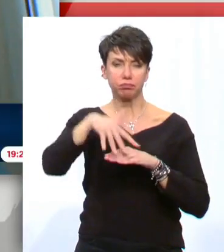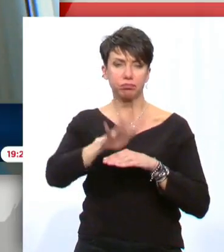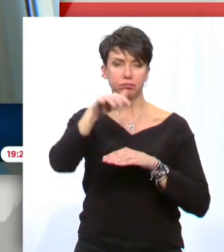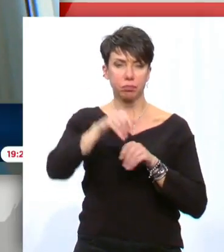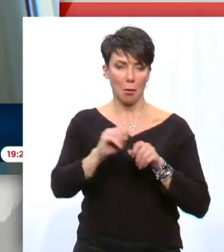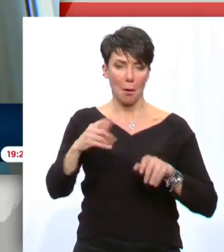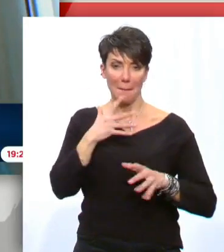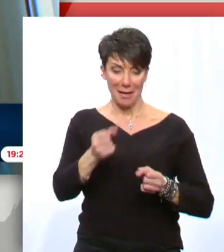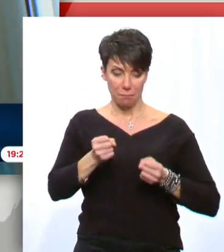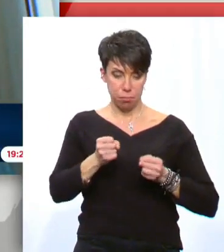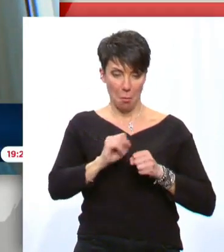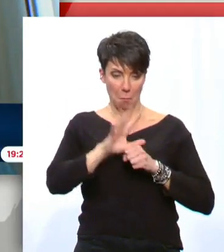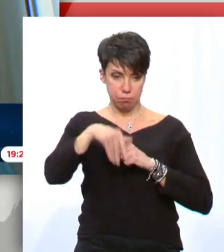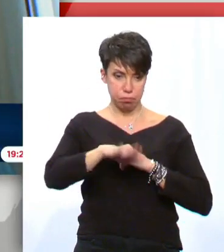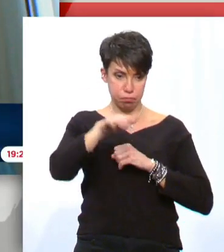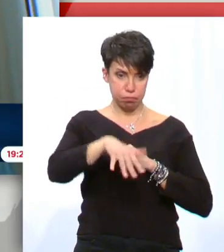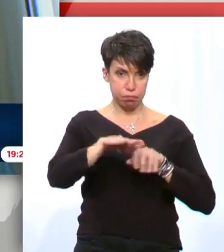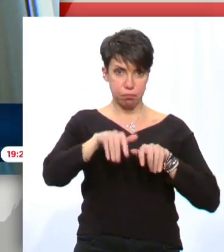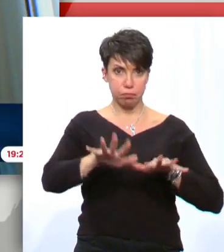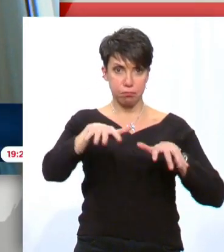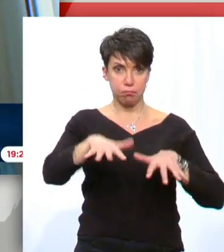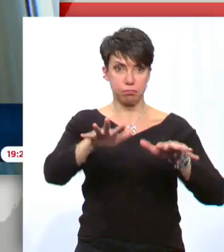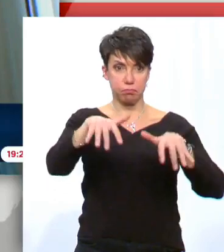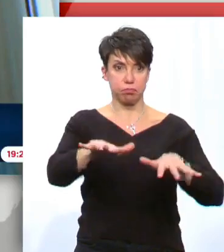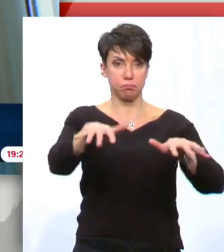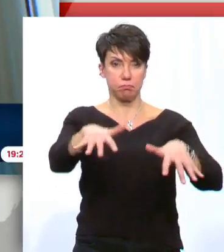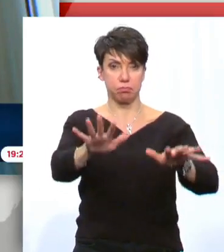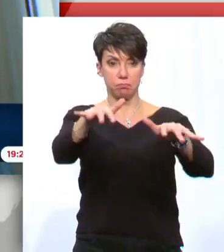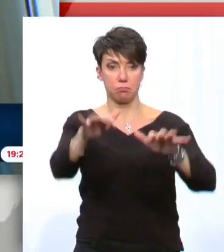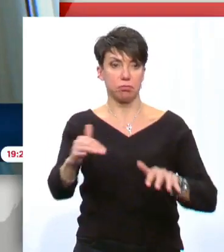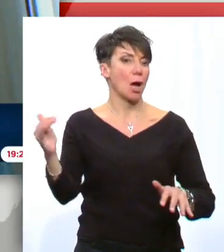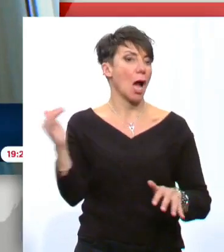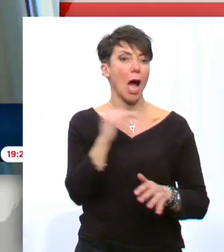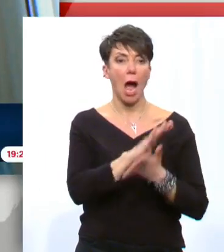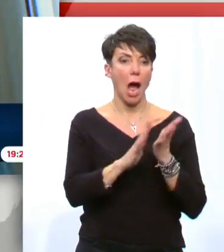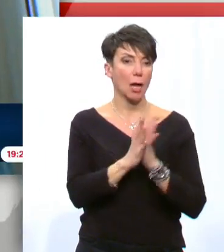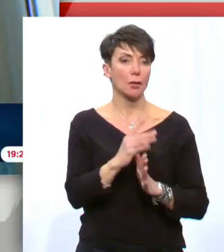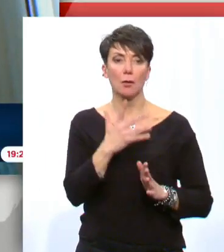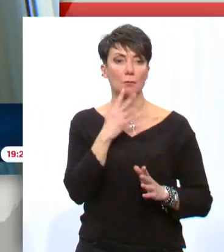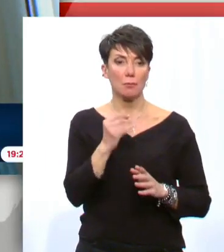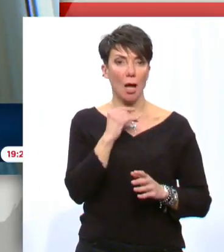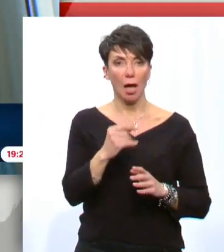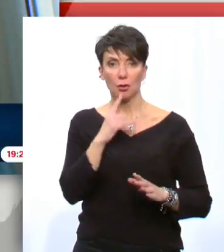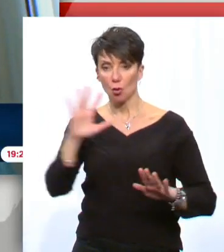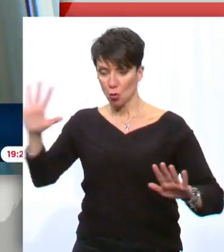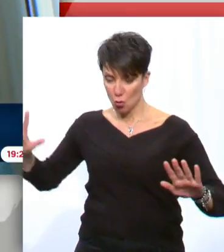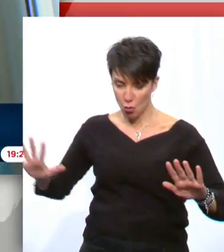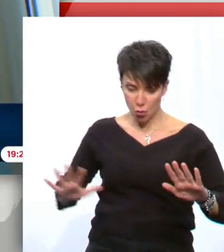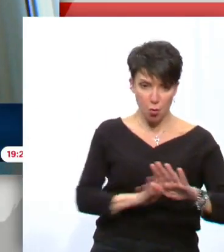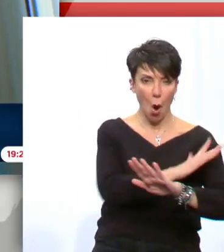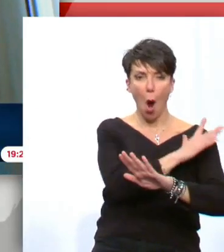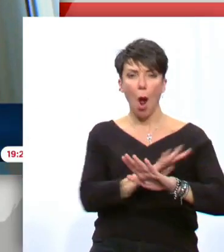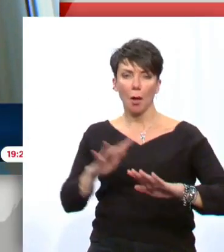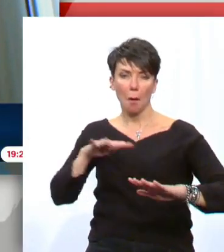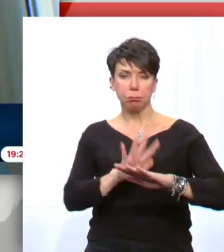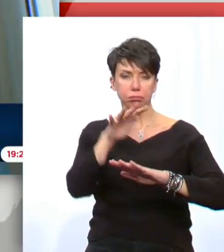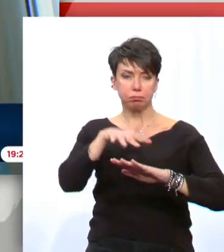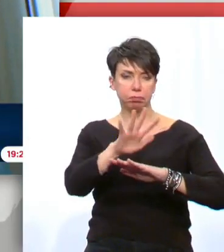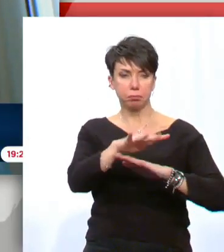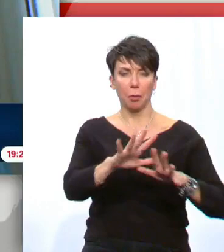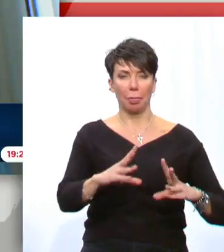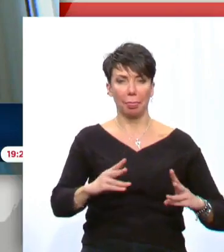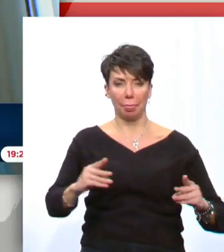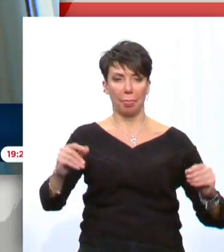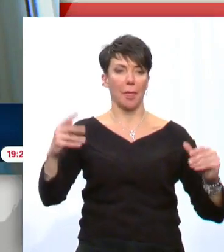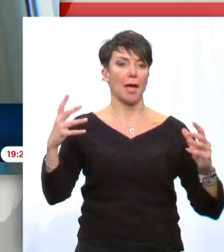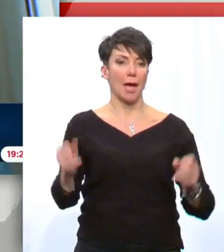Και έτσι όταν γίνει κάποιο σεισμός, το τσουνάμι θα κινηθεί γρήγορα, μπορεί να διατρέξει όλη τη Μεσόγειο σε μερικές ώρες και μετά να